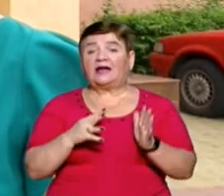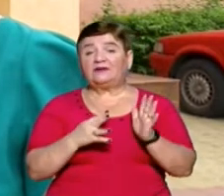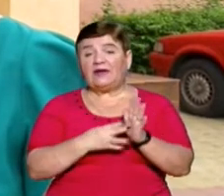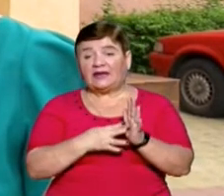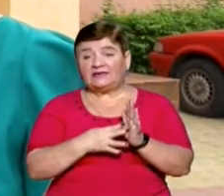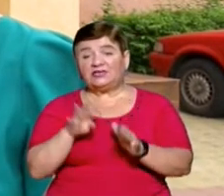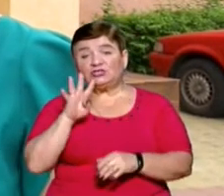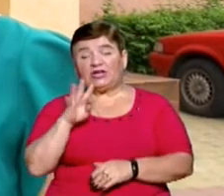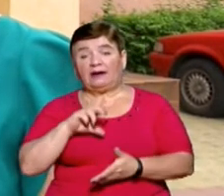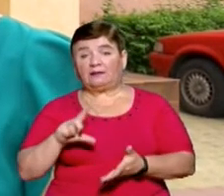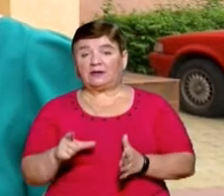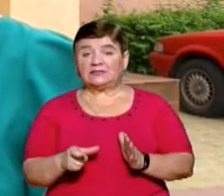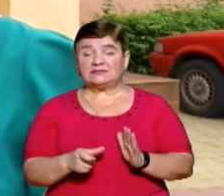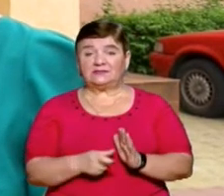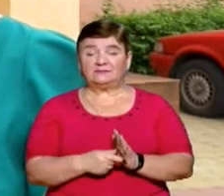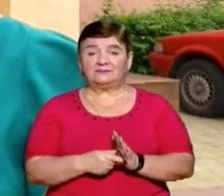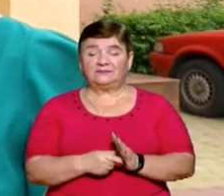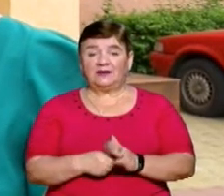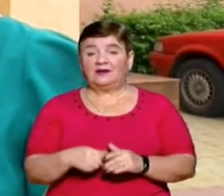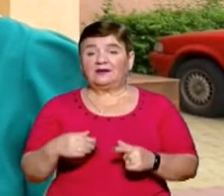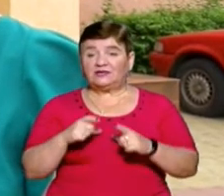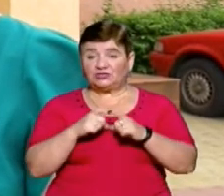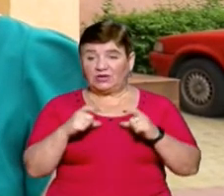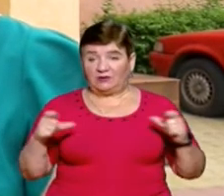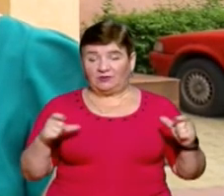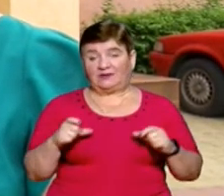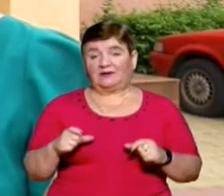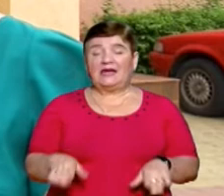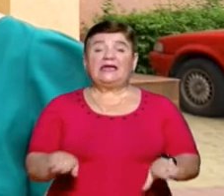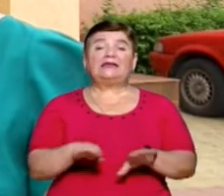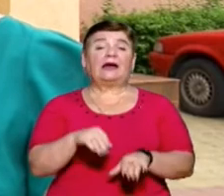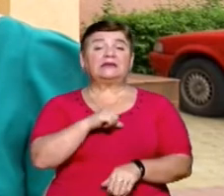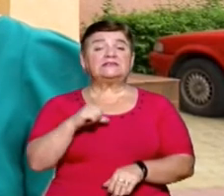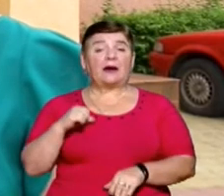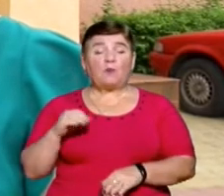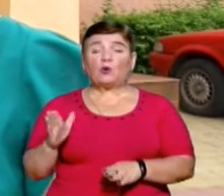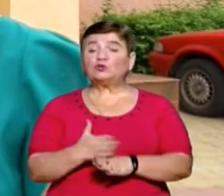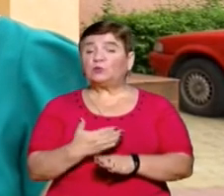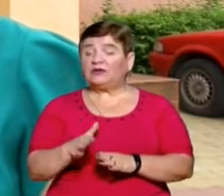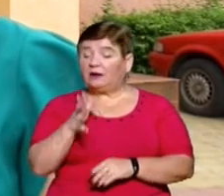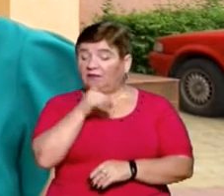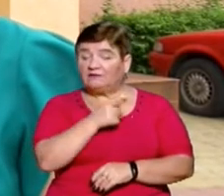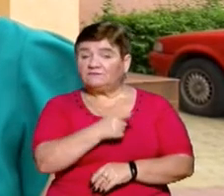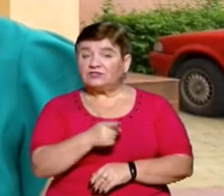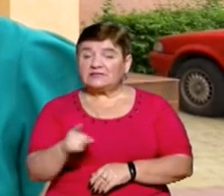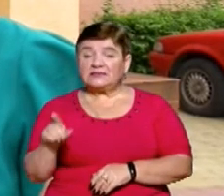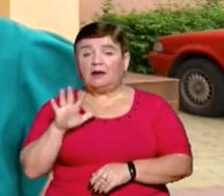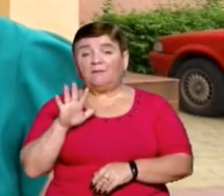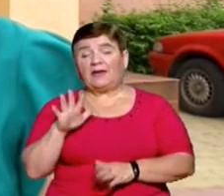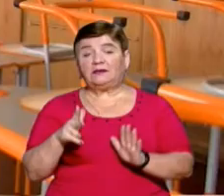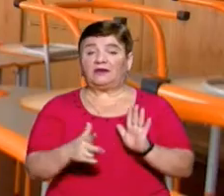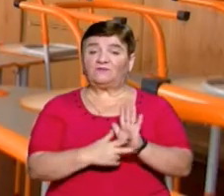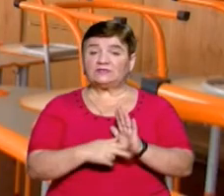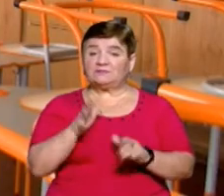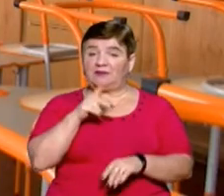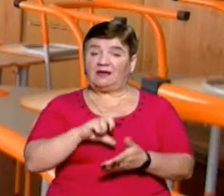-й класи – 4 класи із подвір'я шкільного. І так само розподілені у часі 5-й і 8-й